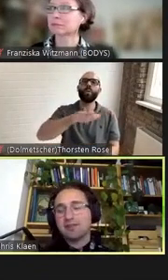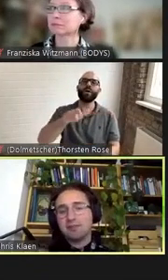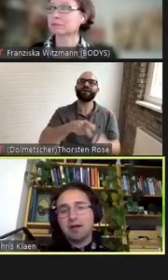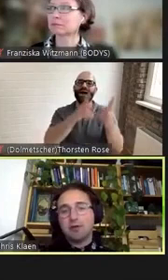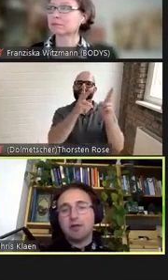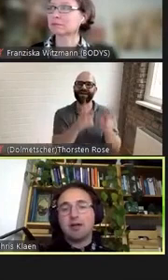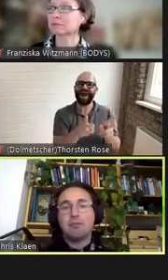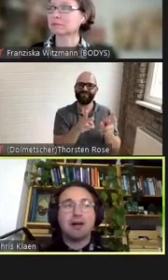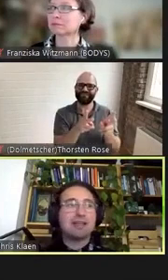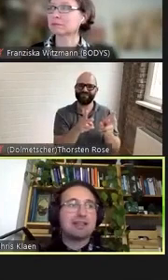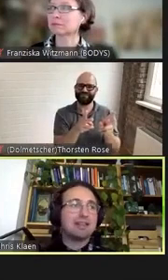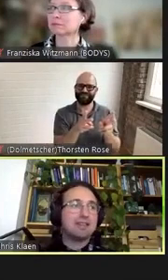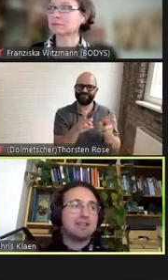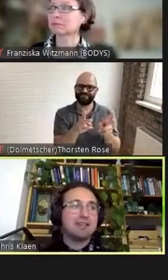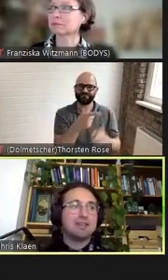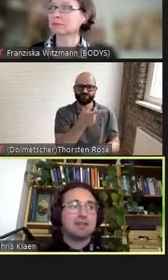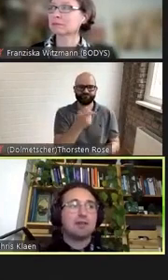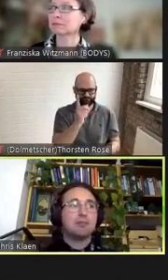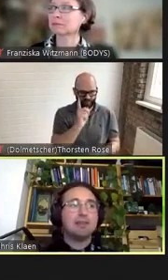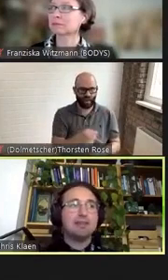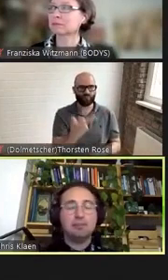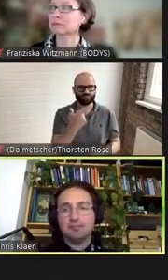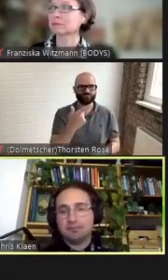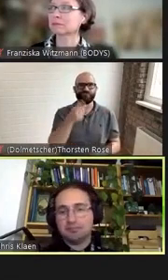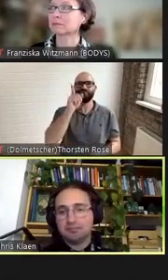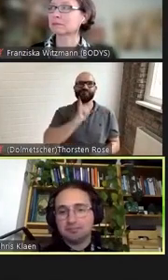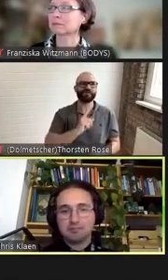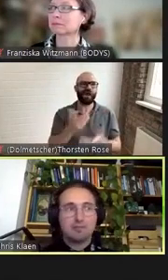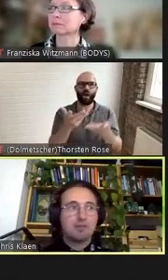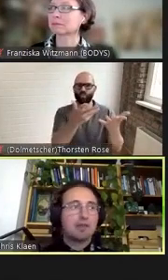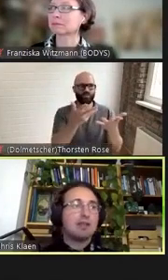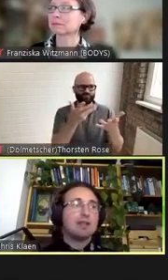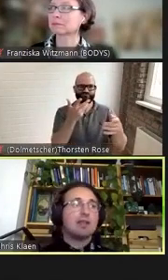sie selbst eben auch marginalisiert blieben